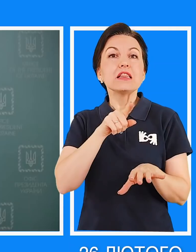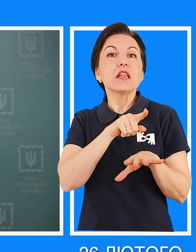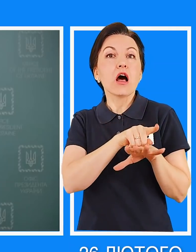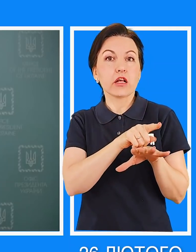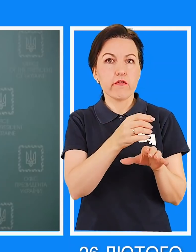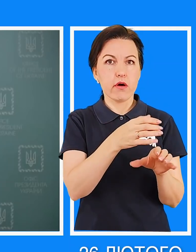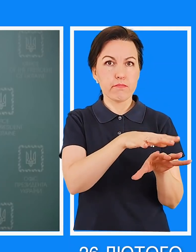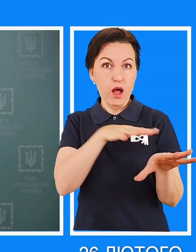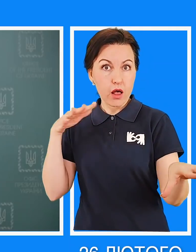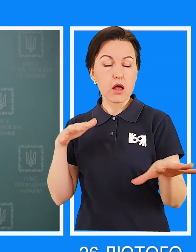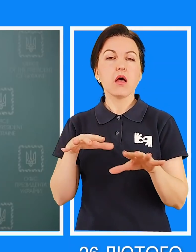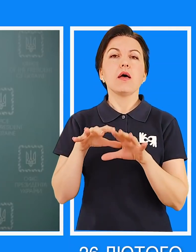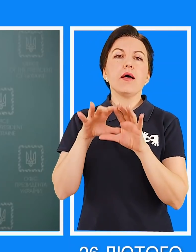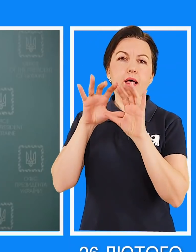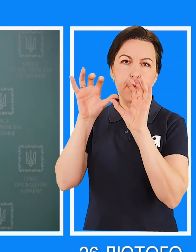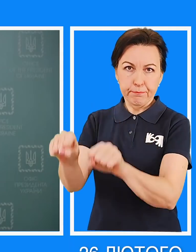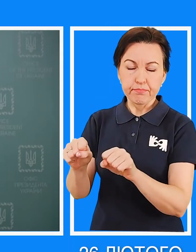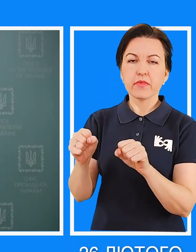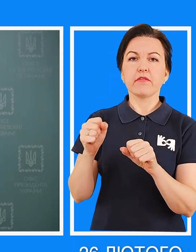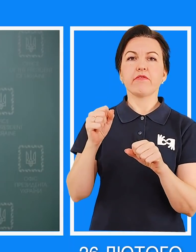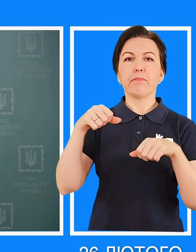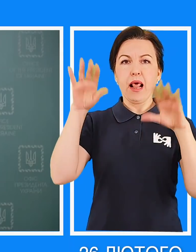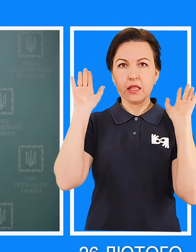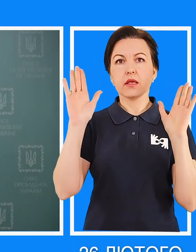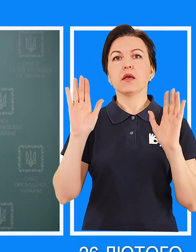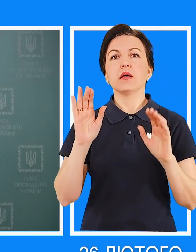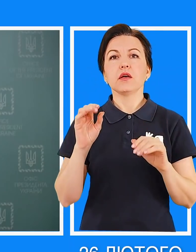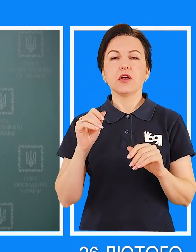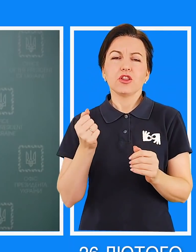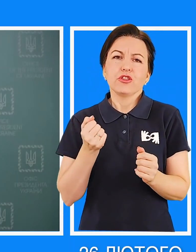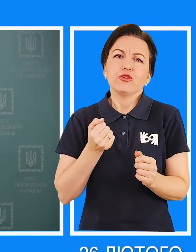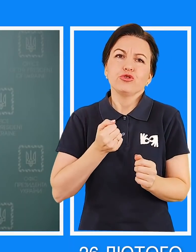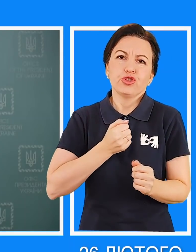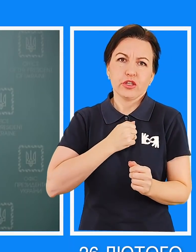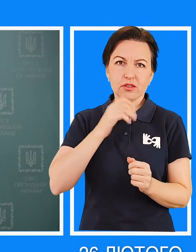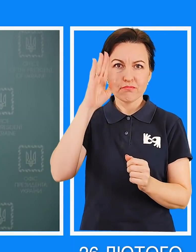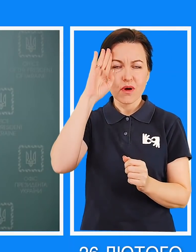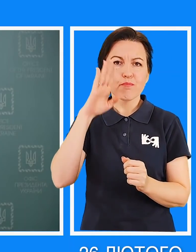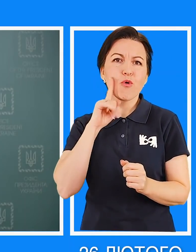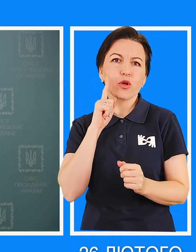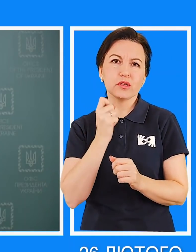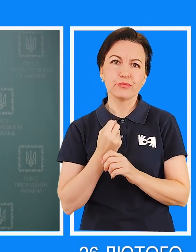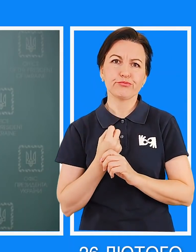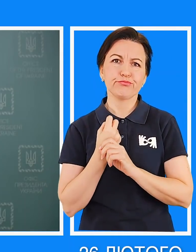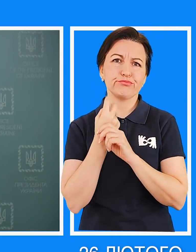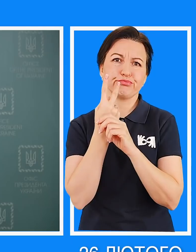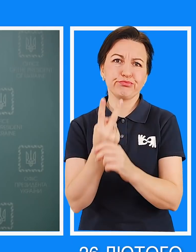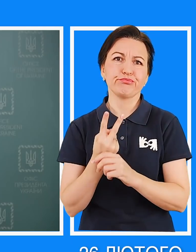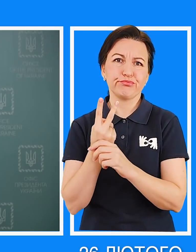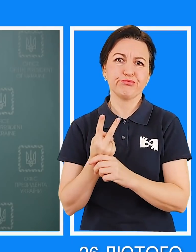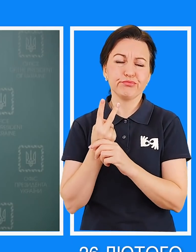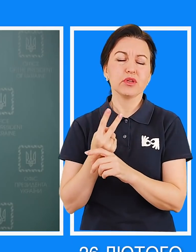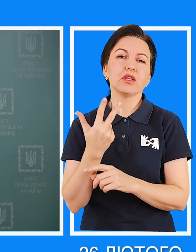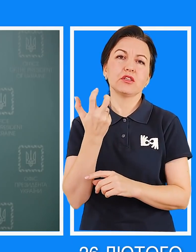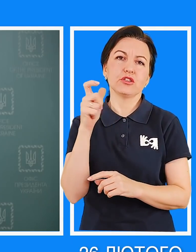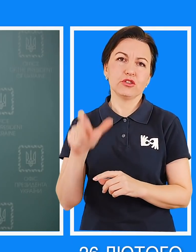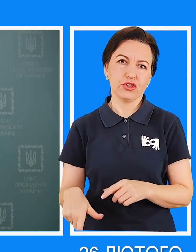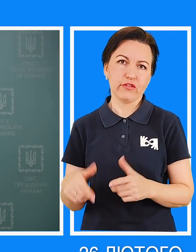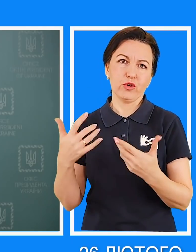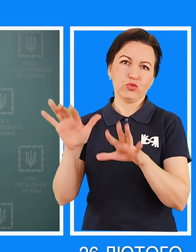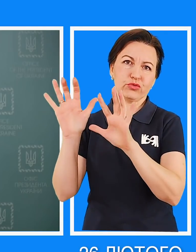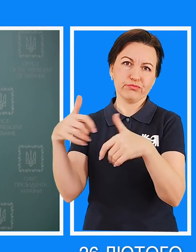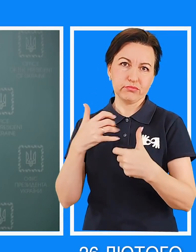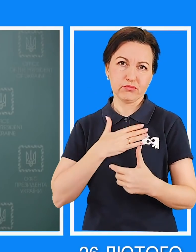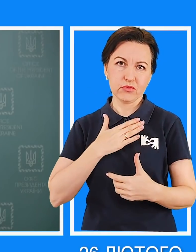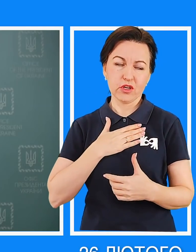батальйону, захоплений в полон. Несчастних хлопців, строковиків ми набрали понад 300